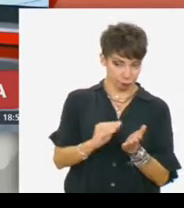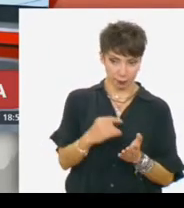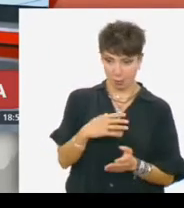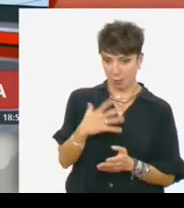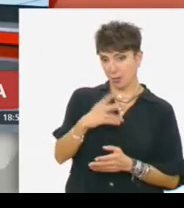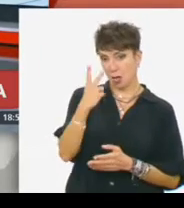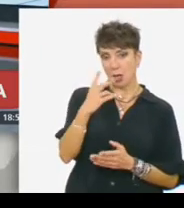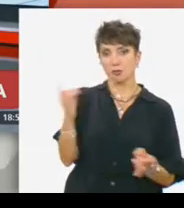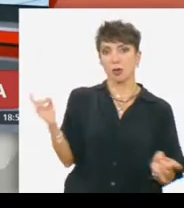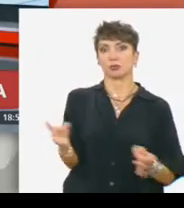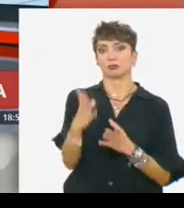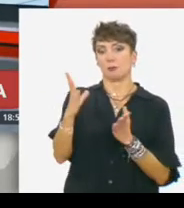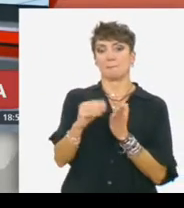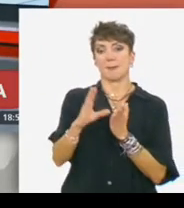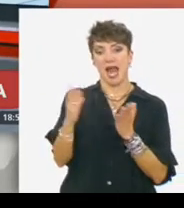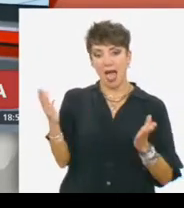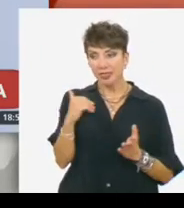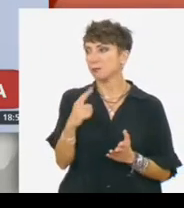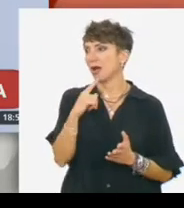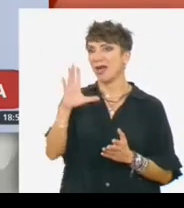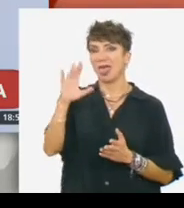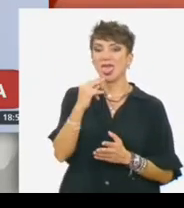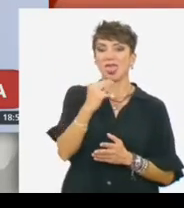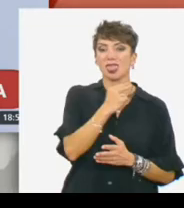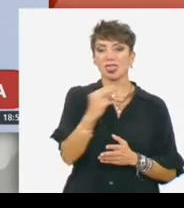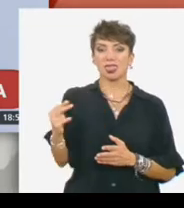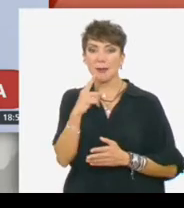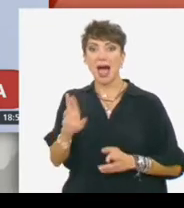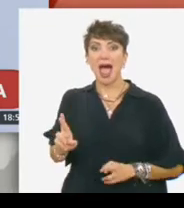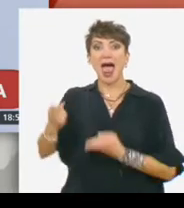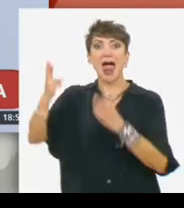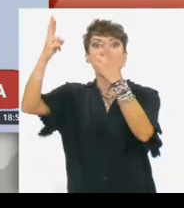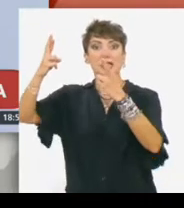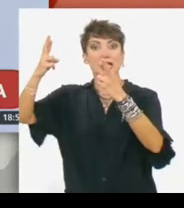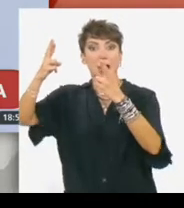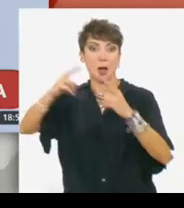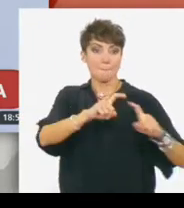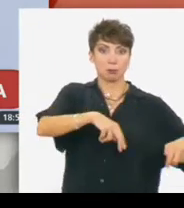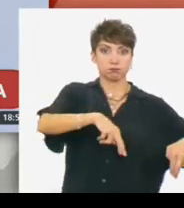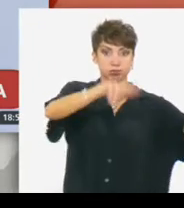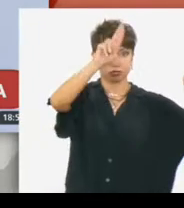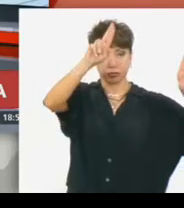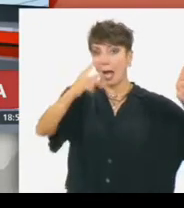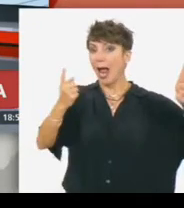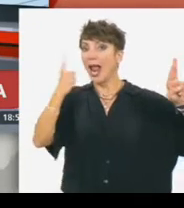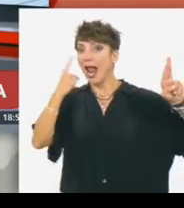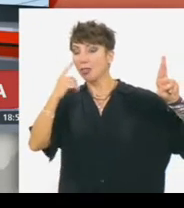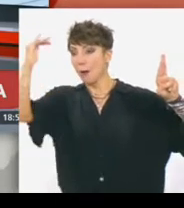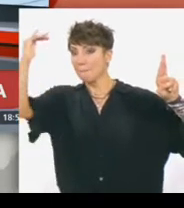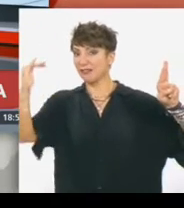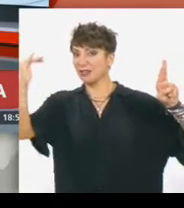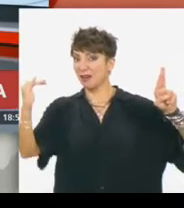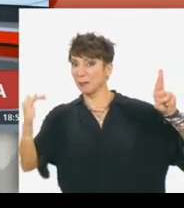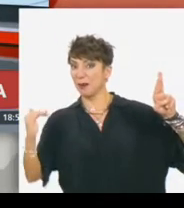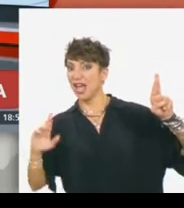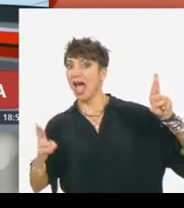εκτινάχτηκαν οι τιμές της ενέργειας, εκτινάχτηκαν και οι τιμές των προϊόντων. Τώρα έπεσαν οι τιμές της ενέργειας. Για να δούμε αν θα περάσει και αυτό